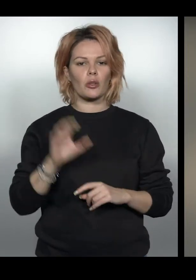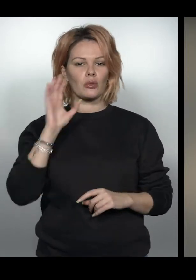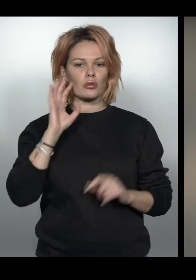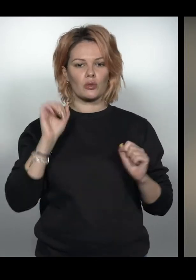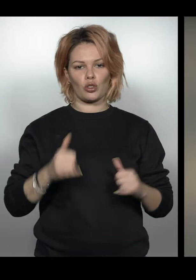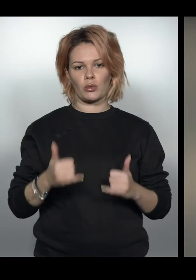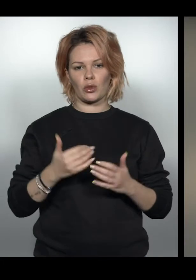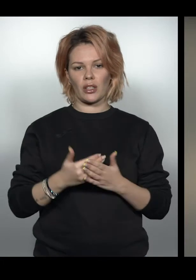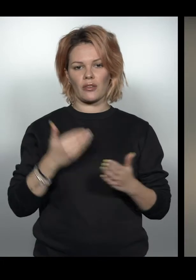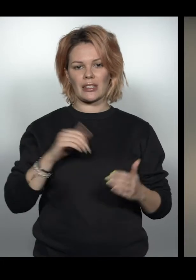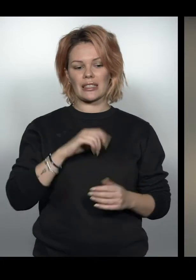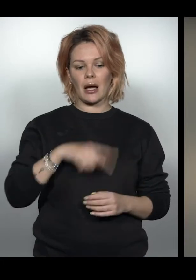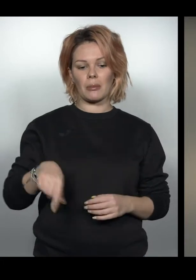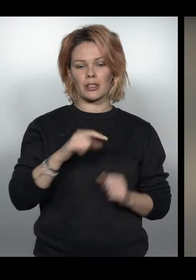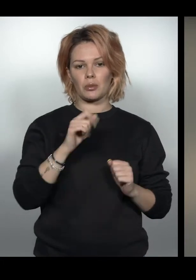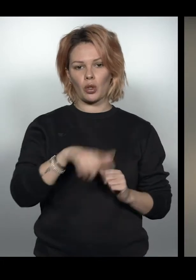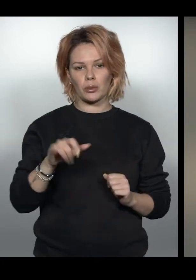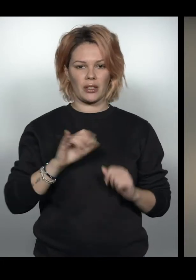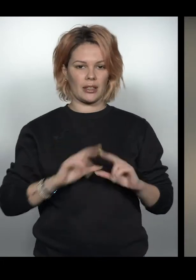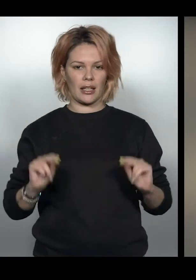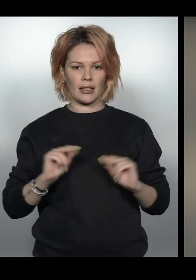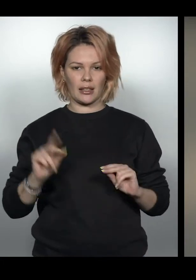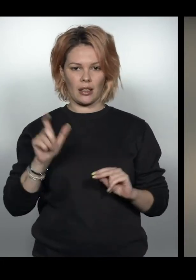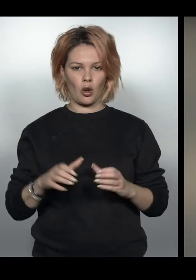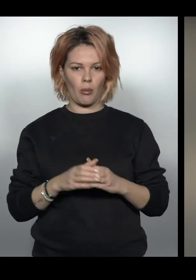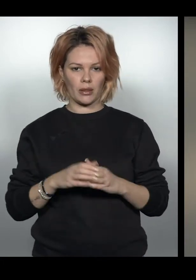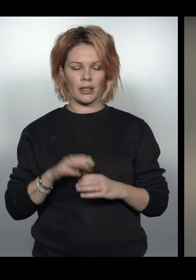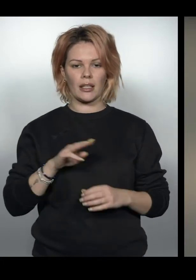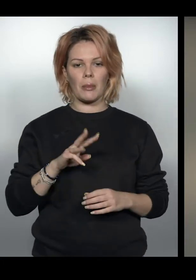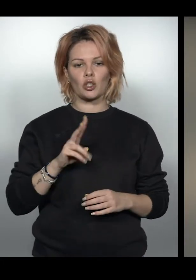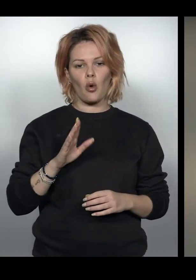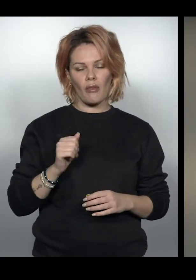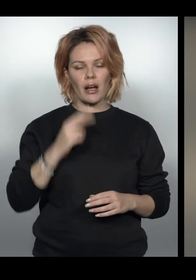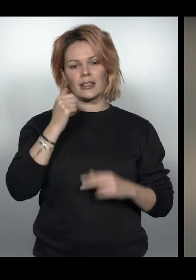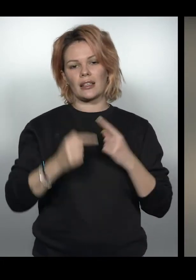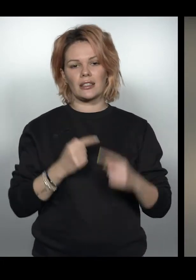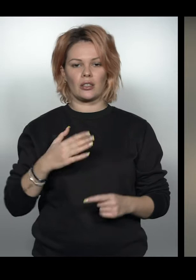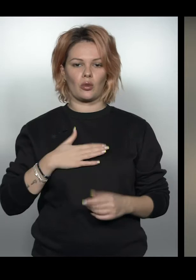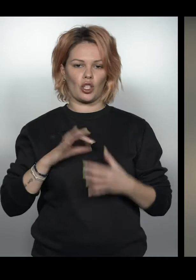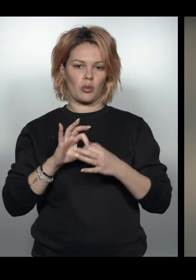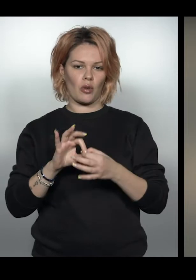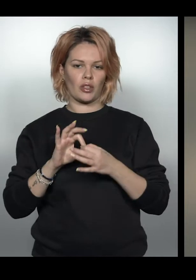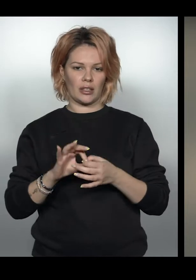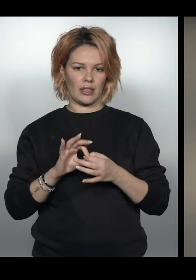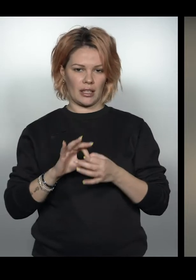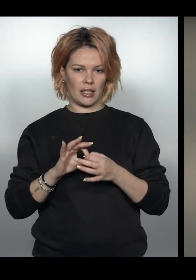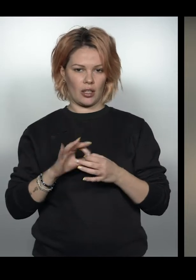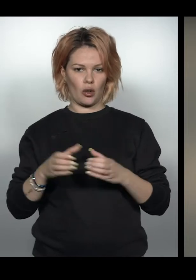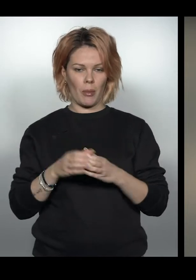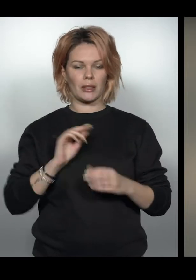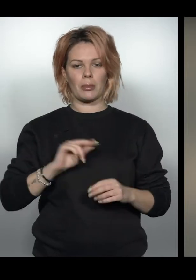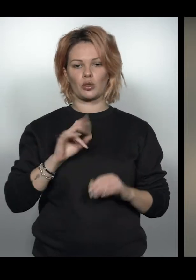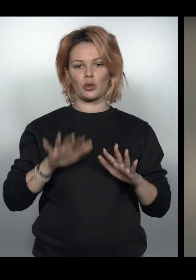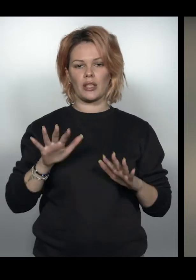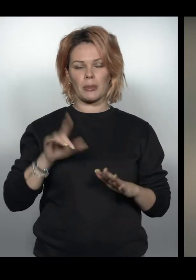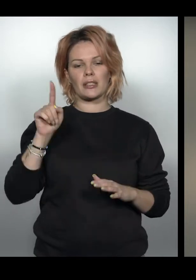що більше почути ми зможемо сьогодні вже від самих спортсменів та тренера команди. Тетяна Мацкова традиційно наш провідник у стан команди.